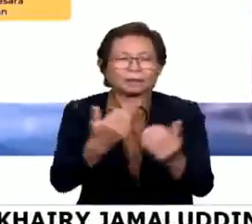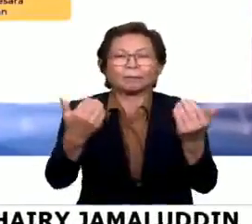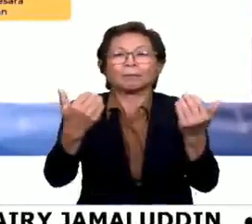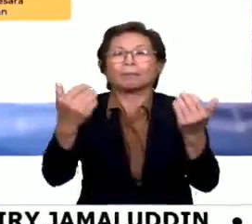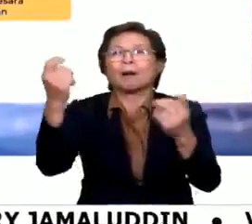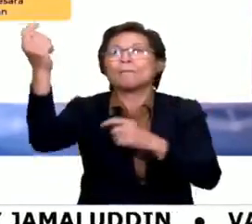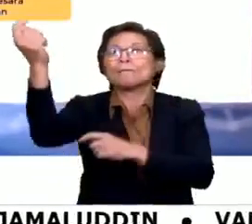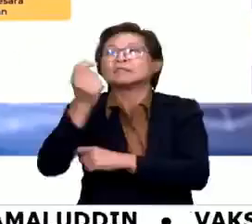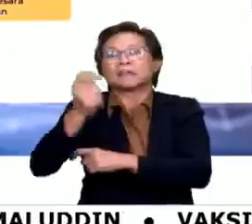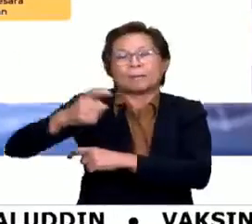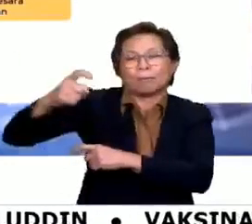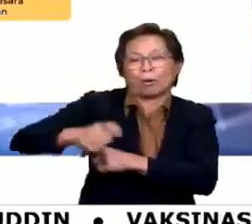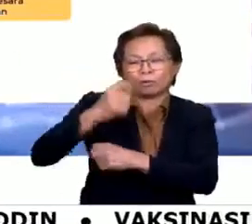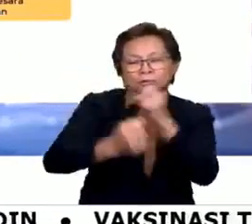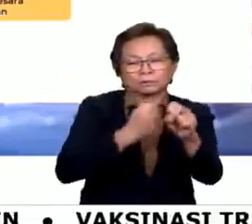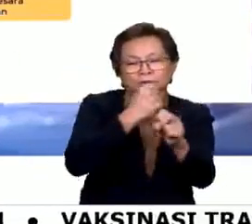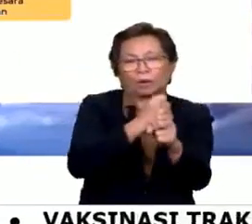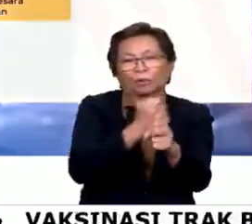tahun ini secara kontrak.